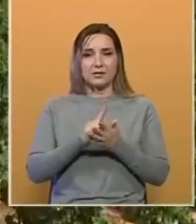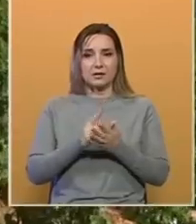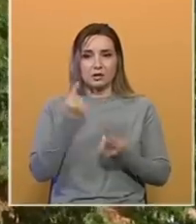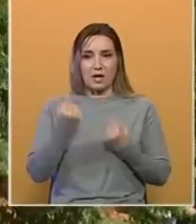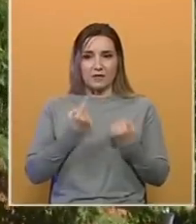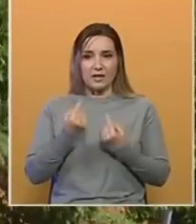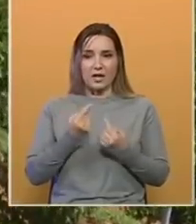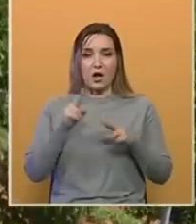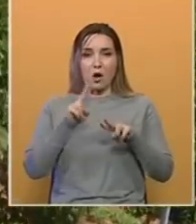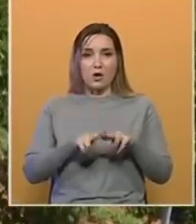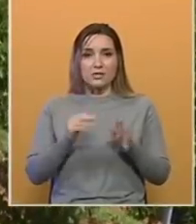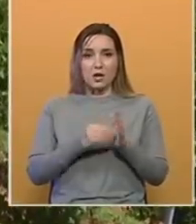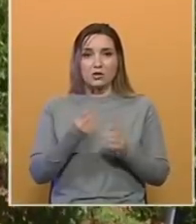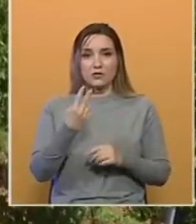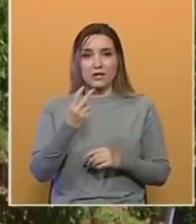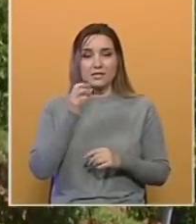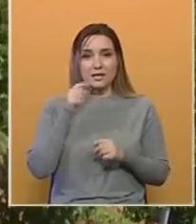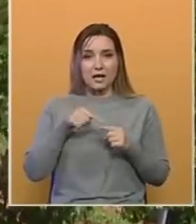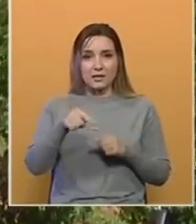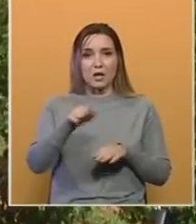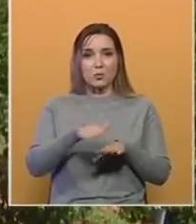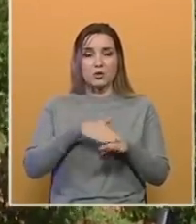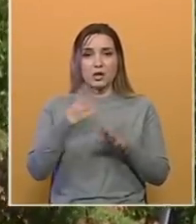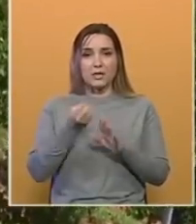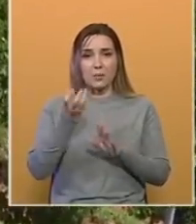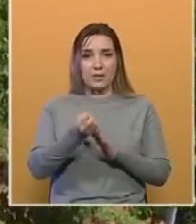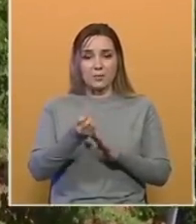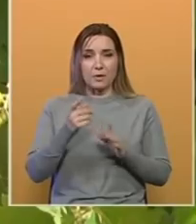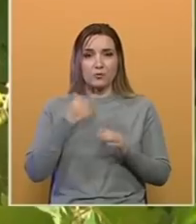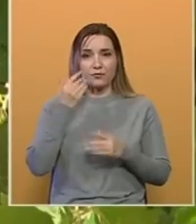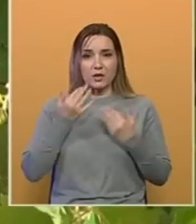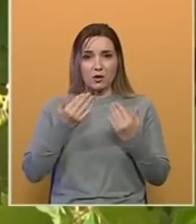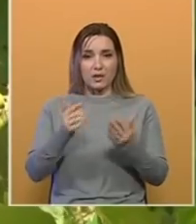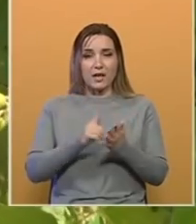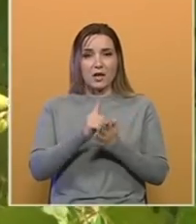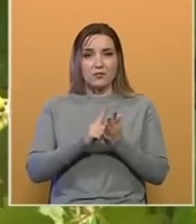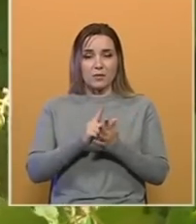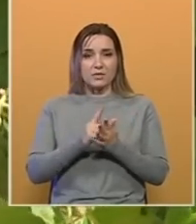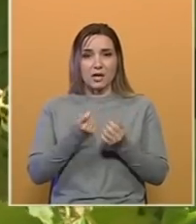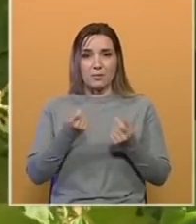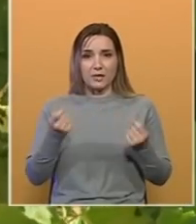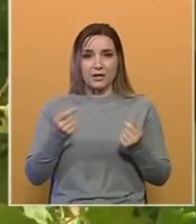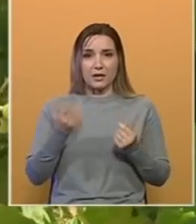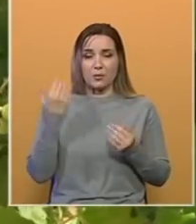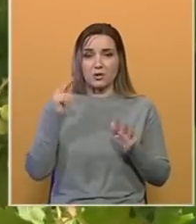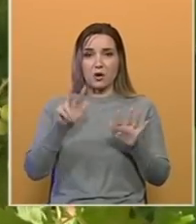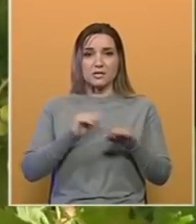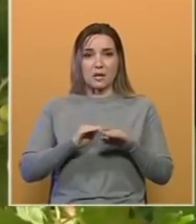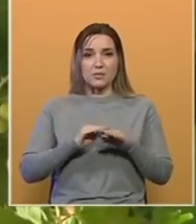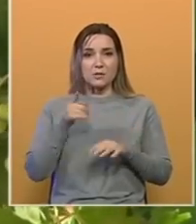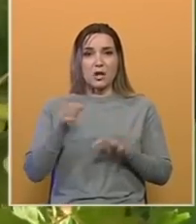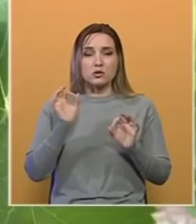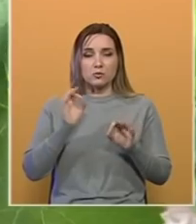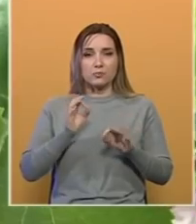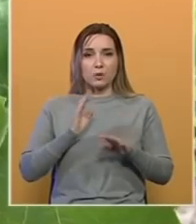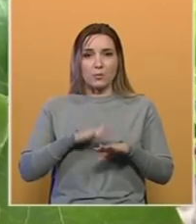Ostalo je još dvadesetak dana do početka berbe u vinogradima. Vremenske prilike u protekli osam mjeseci vinogradarima su